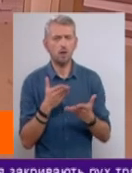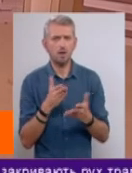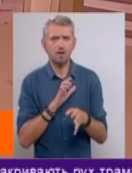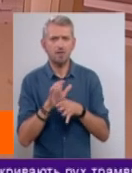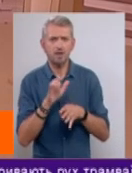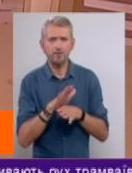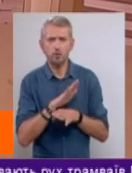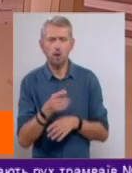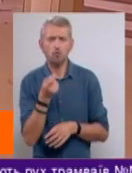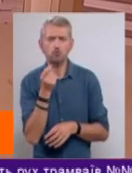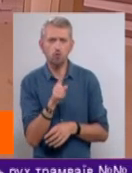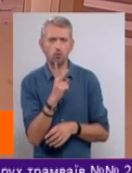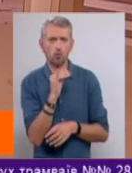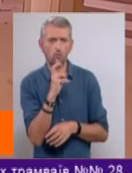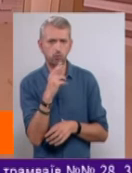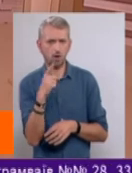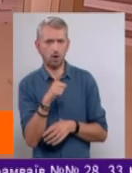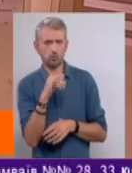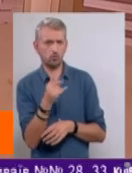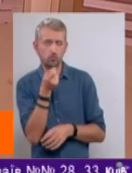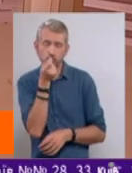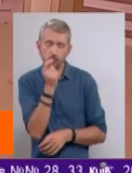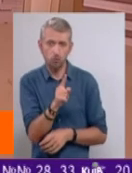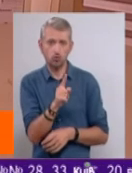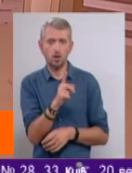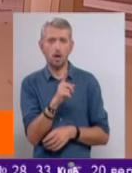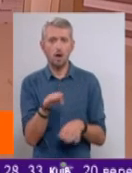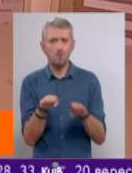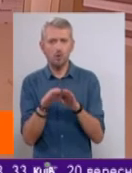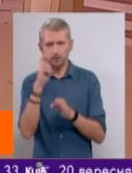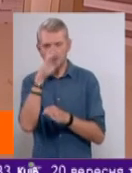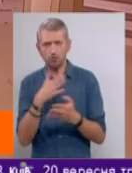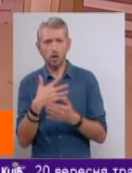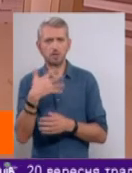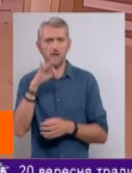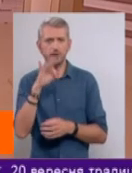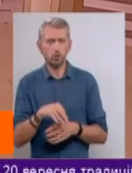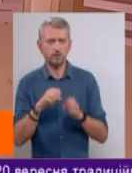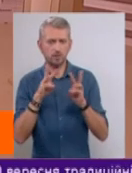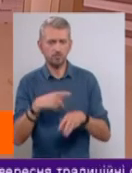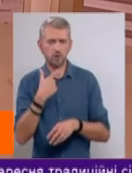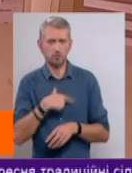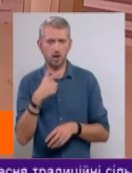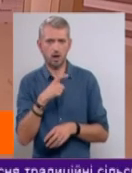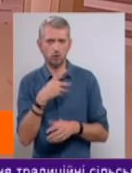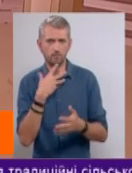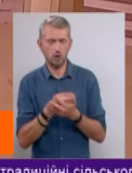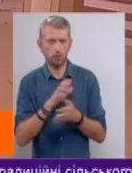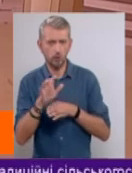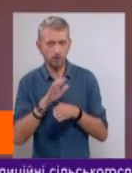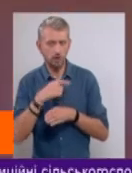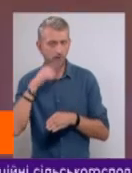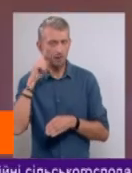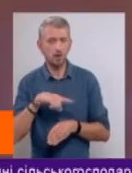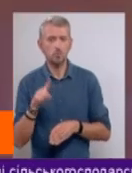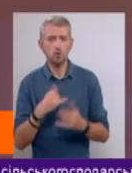виробляють жодного кубометру газу, жодного, з країною, яка практично на 50% забезпечує себе газом власне виробництво. Ми знаємо, що